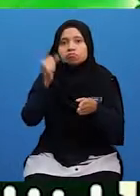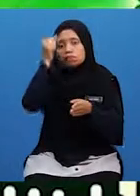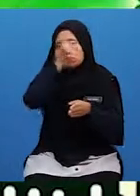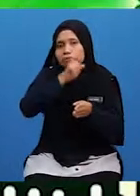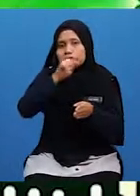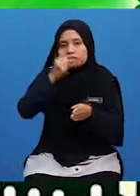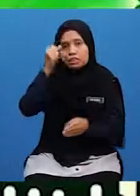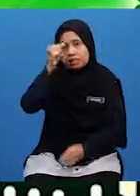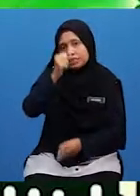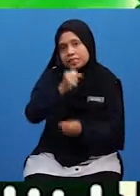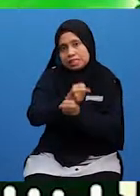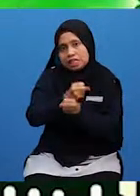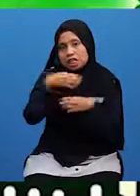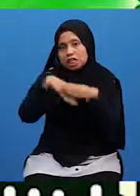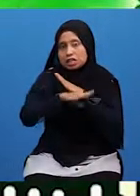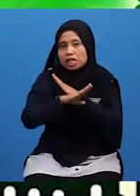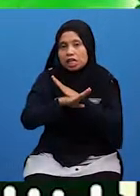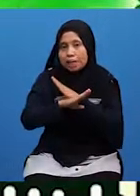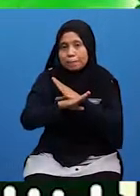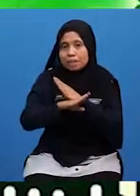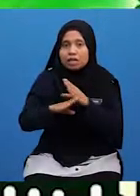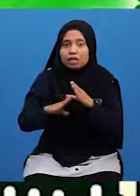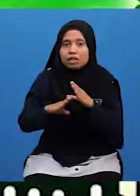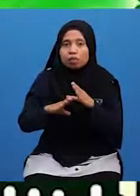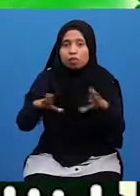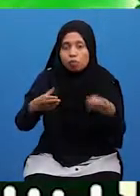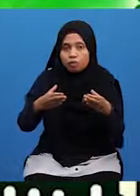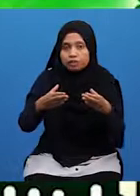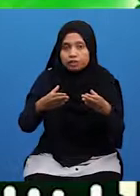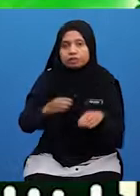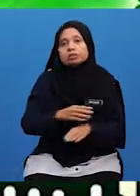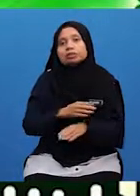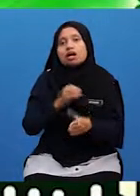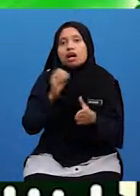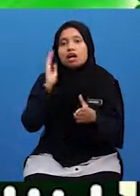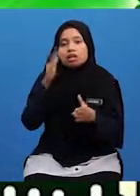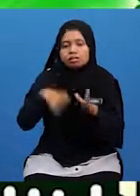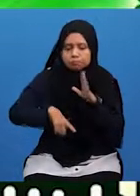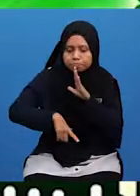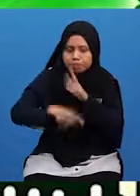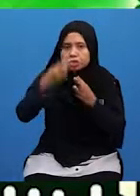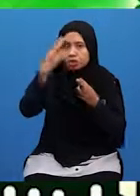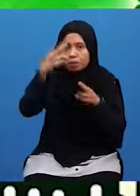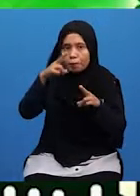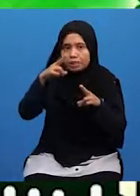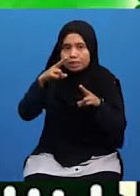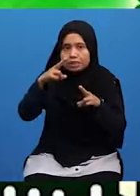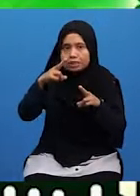Iaitu benar Dalam perlakuannya Dan perbuatannya Akan lebih dihormati